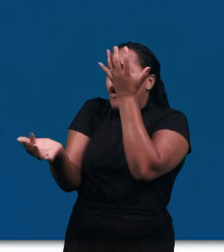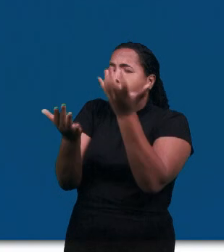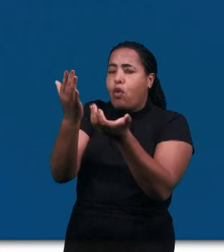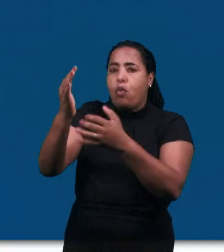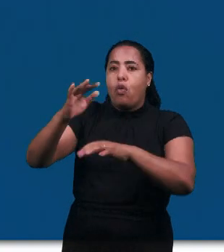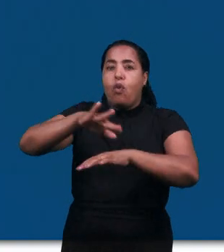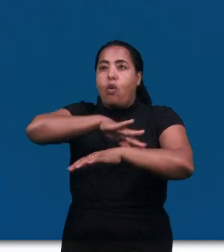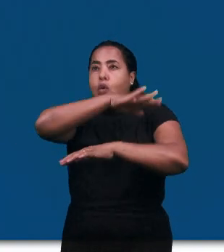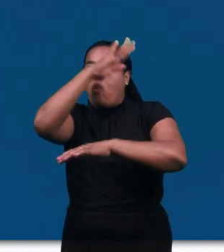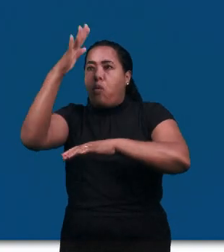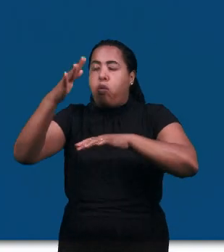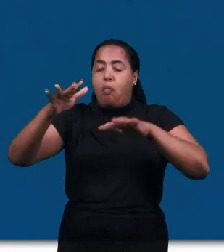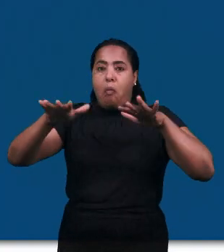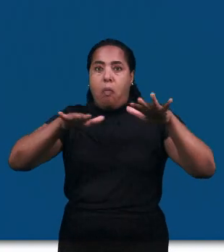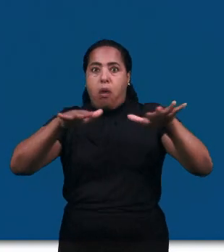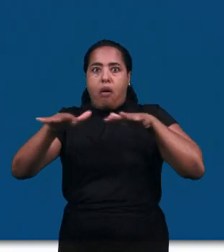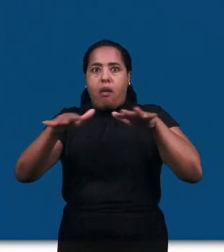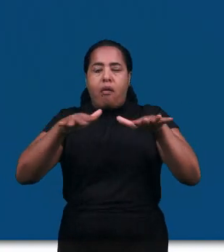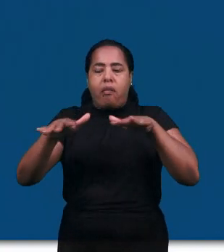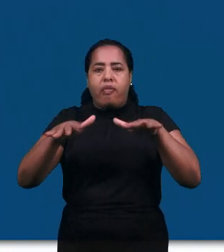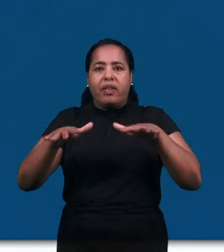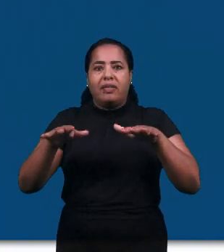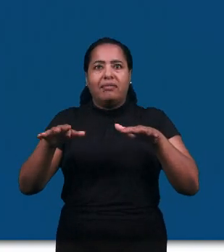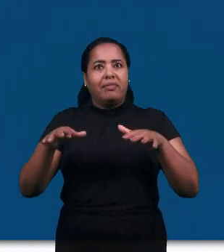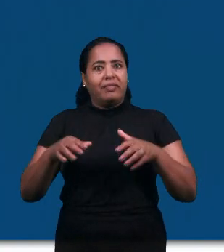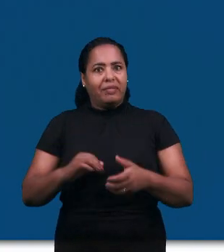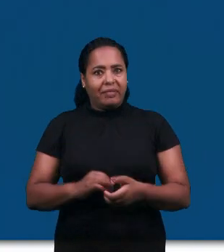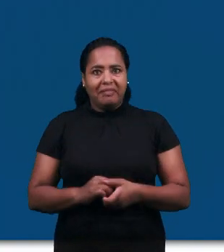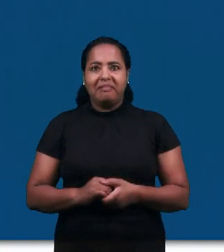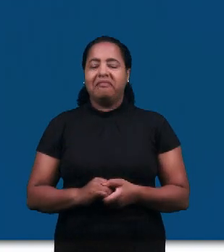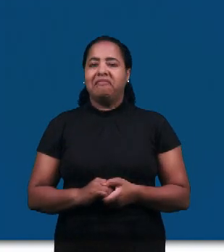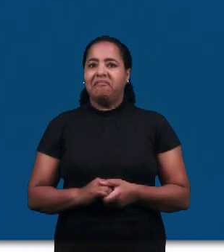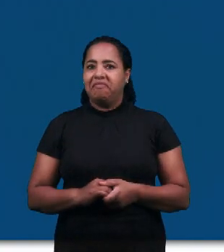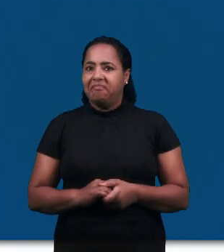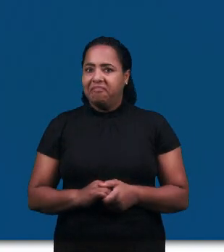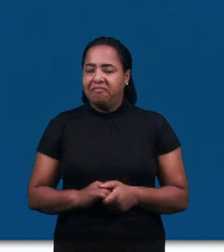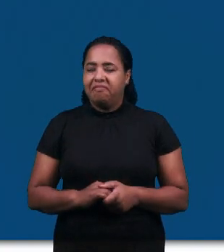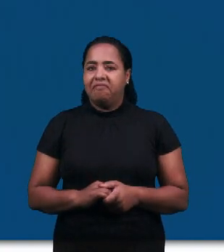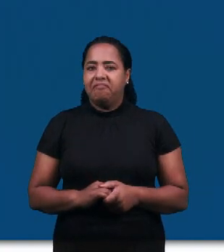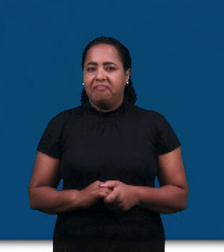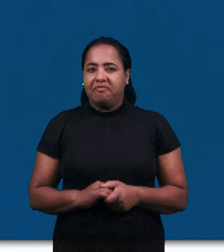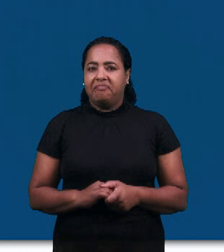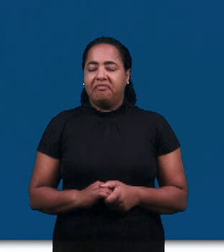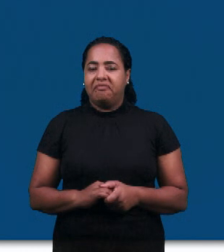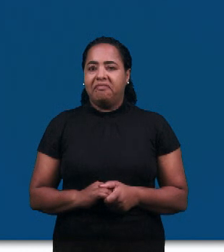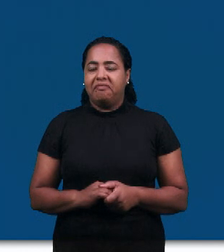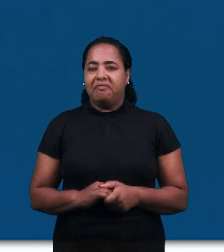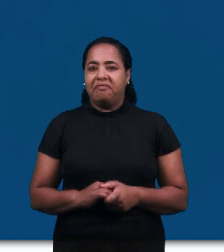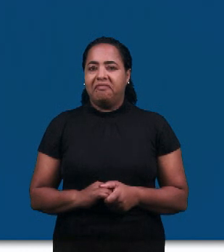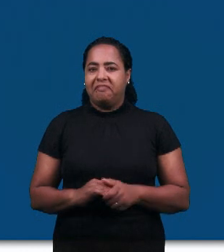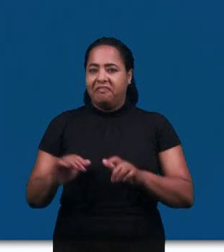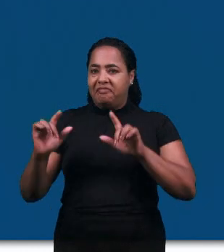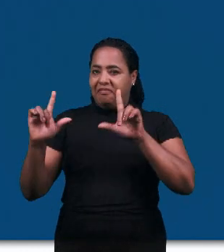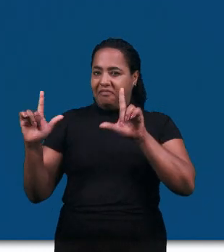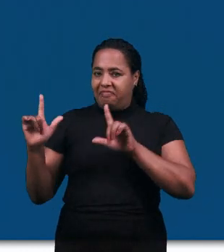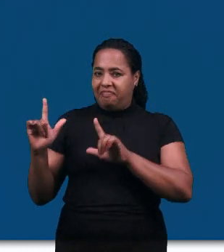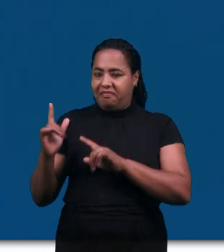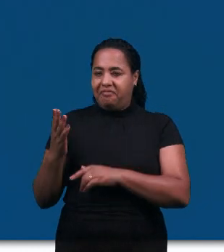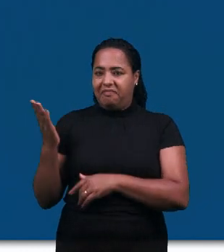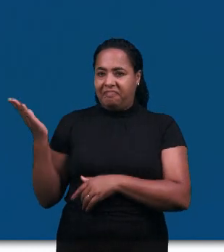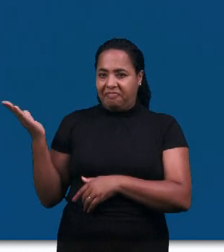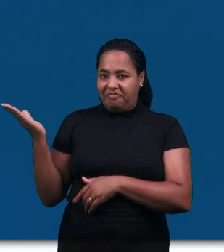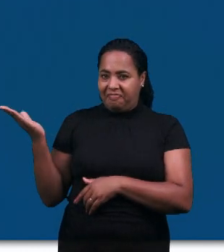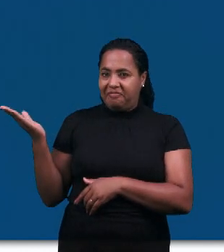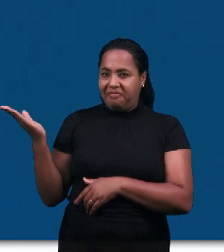Синай Гора Сотрушалась Да Это Было Тоже Землетрясение Здесь